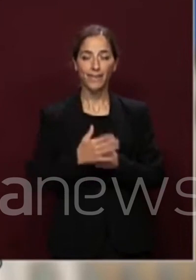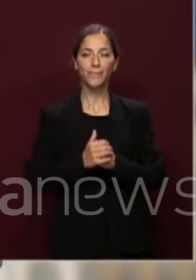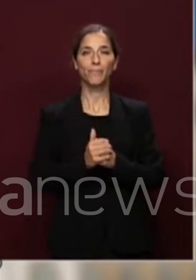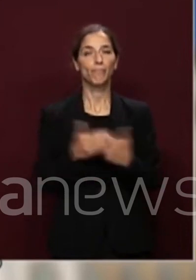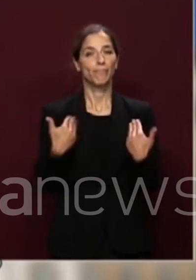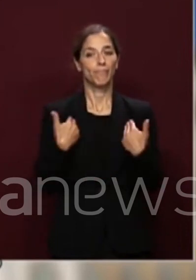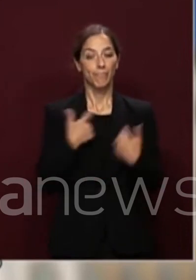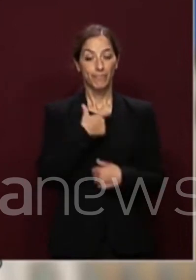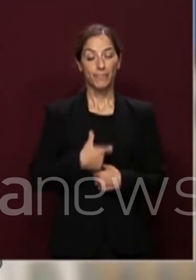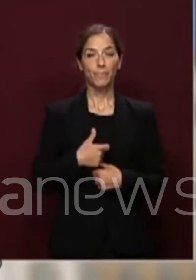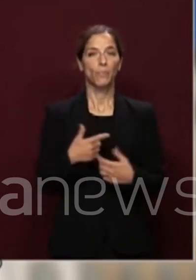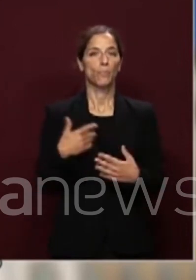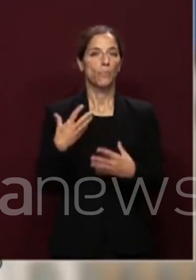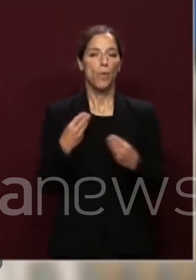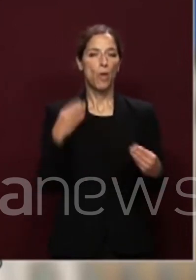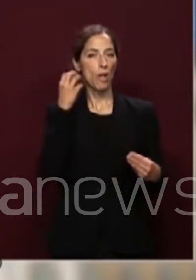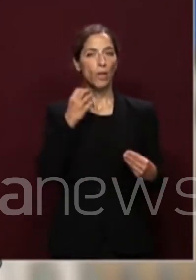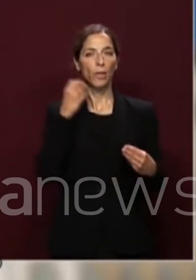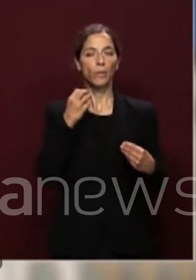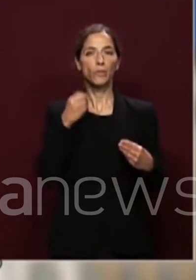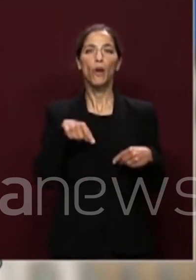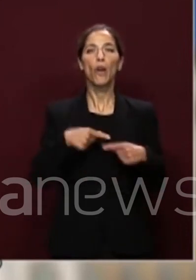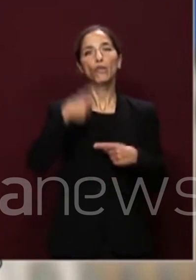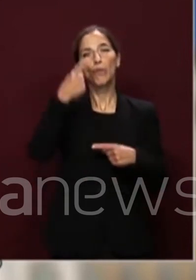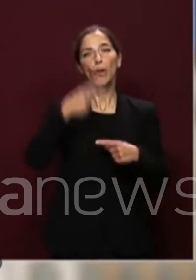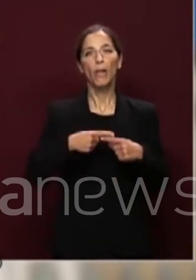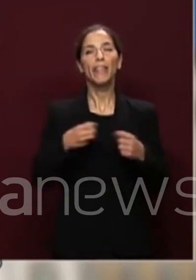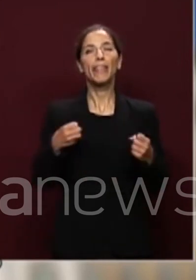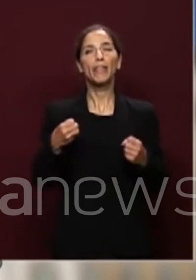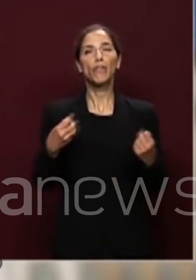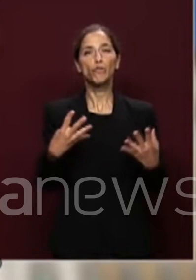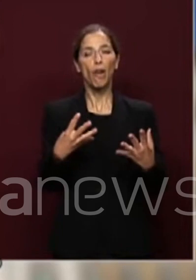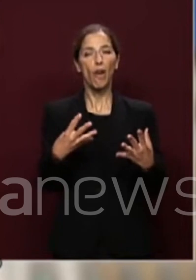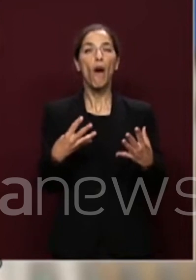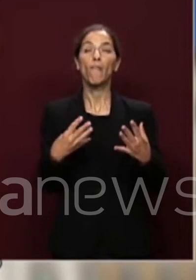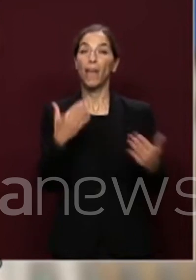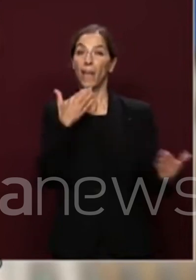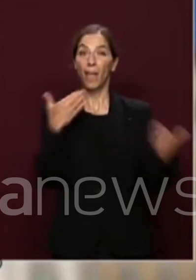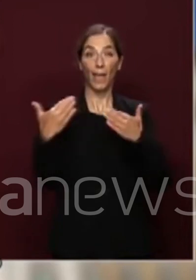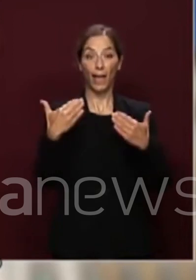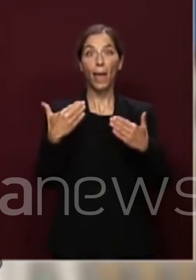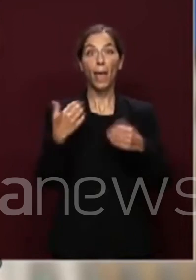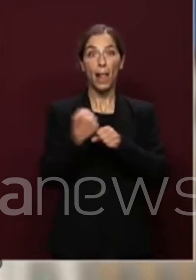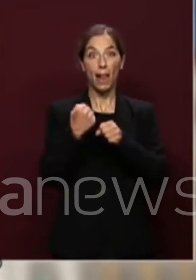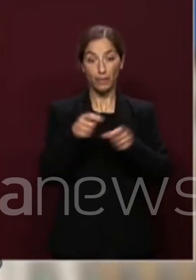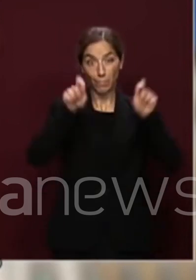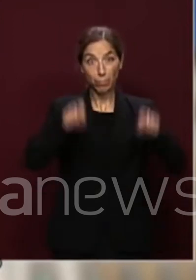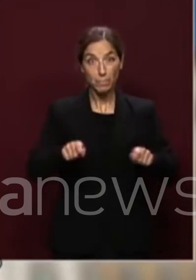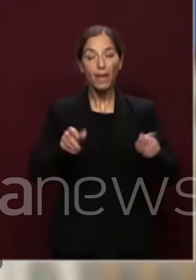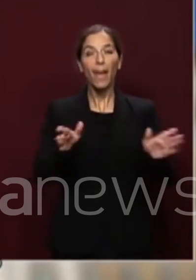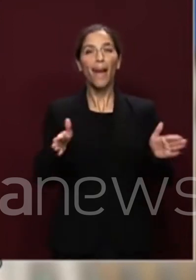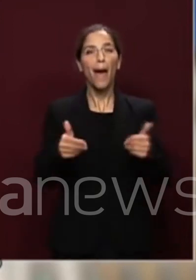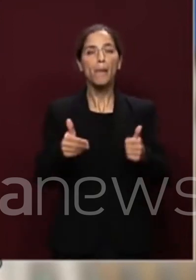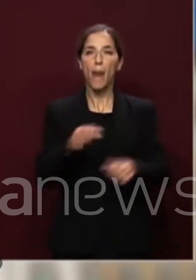è per me un grande onore aprire oggi i lavori della XIX legislatura della Camera dei Deputati. Lo faccio